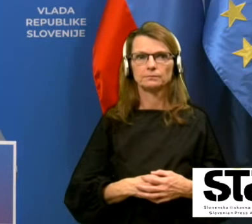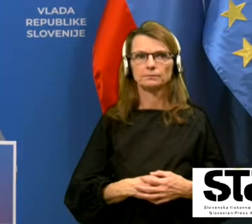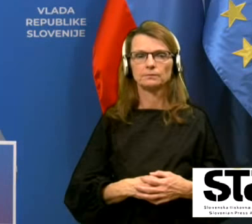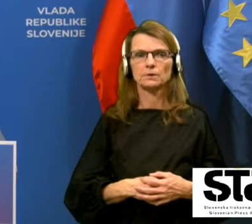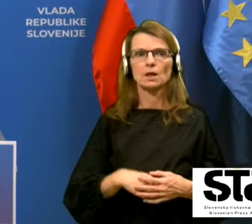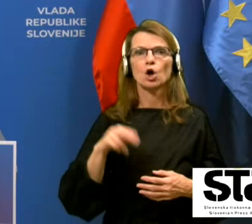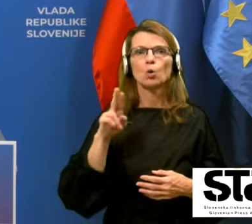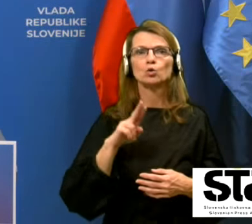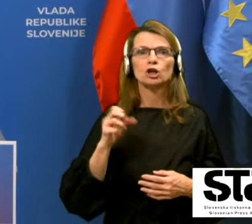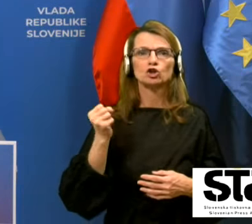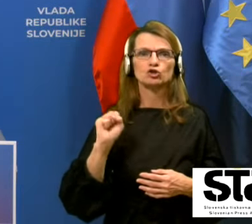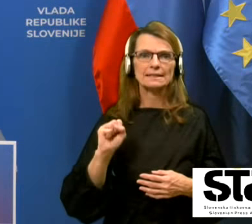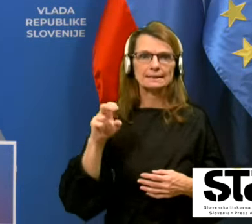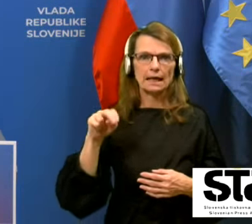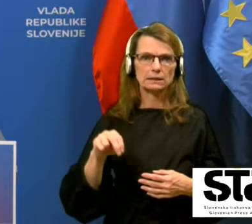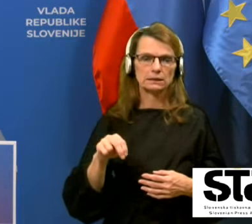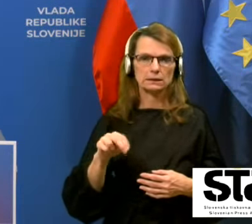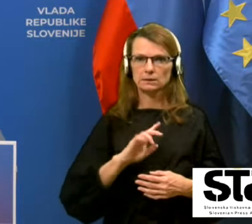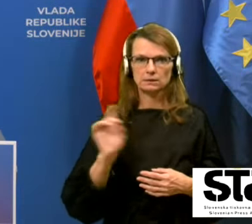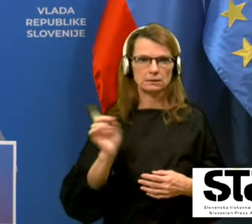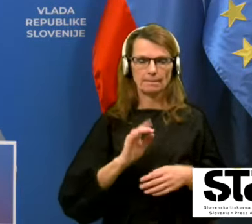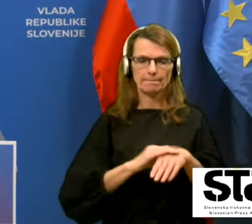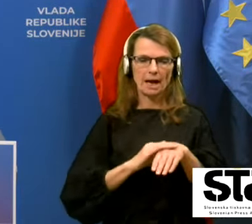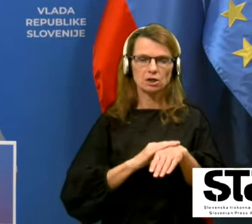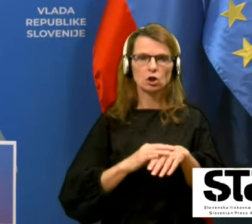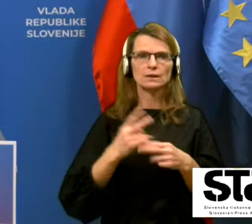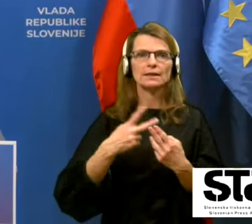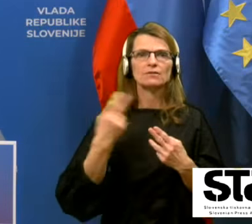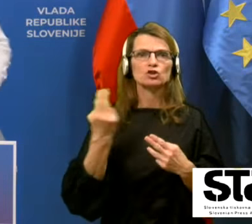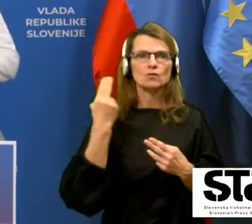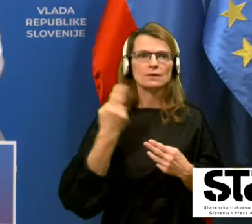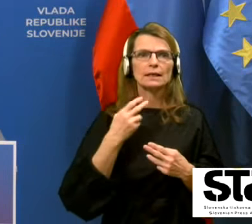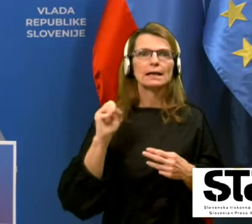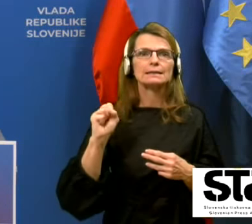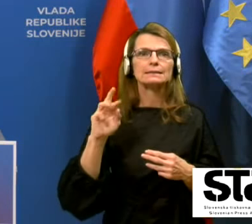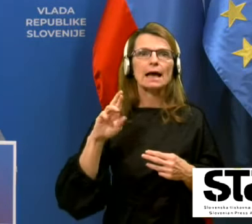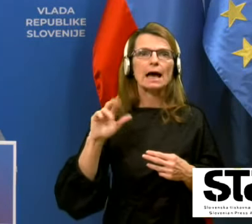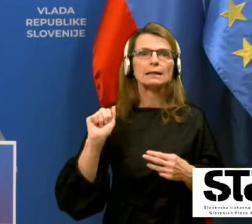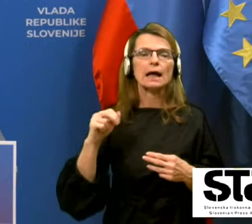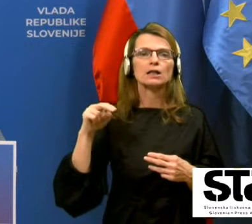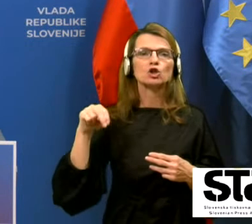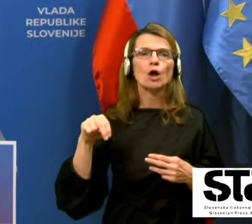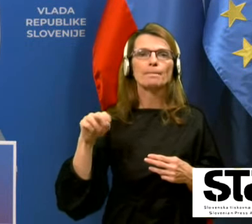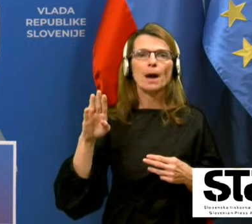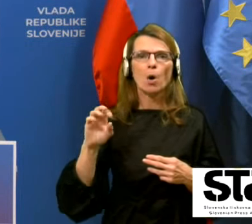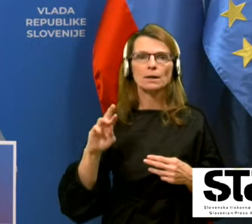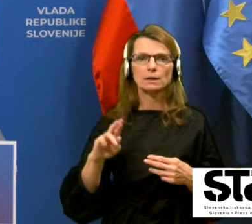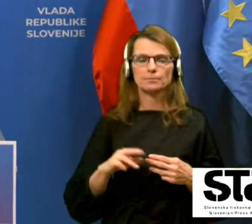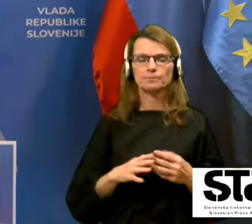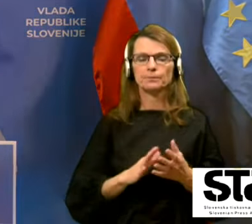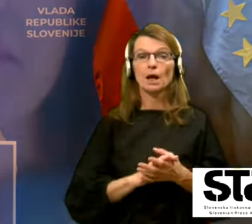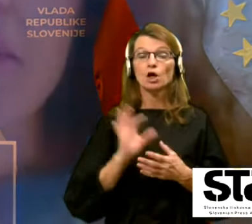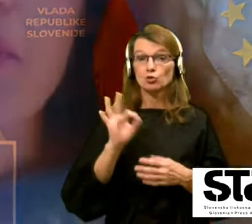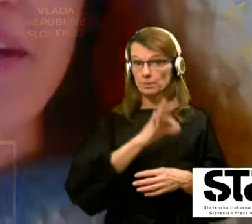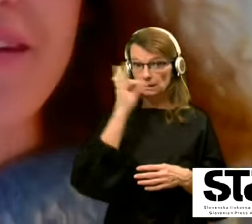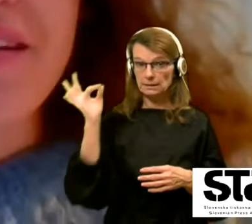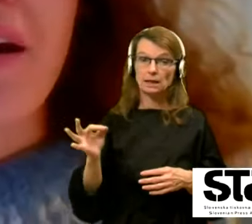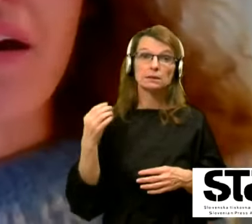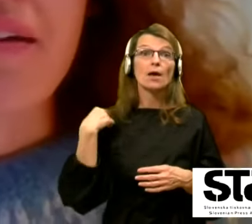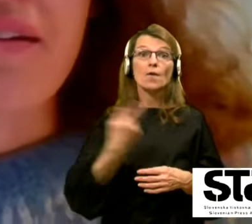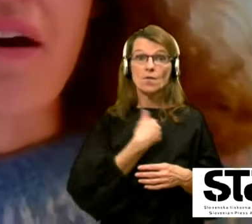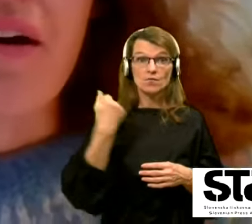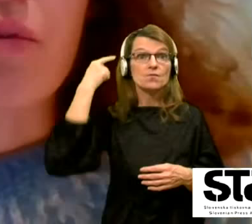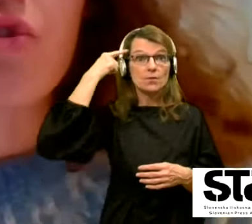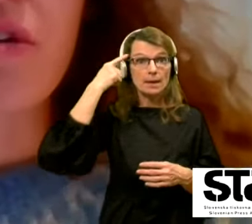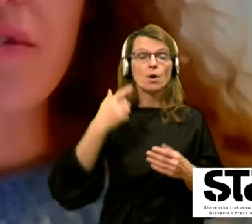Urška Šestan. Ne, pardon, TV Slovenija, Sara Nojbavar. Dobar dan. Vemo, da